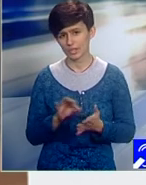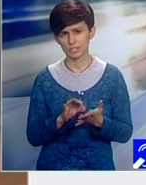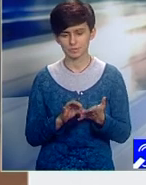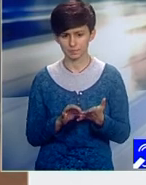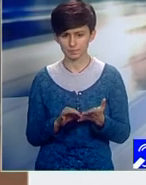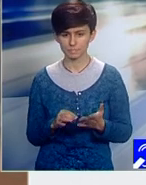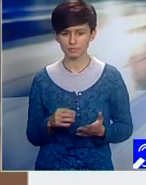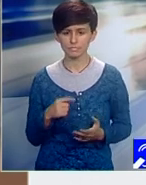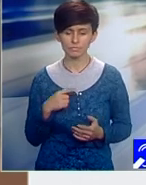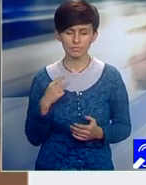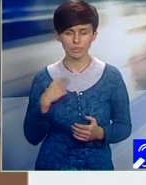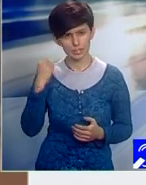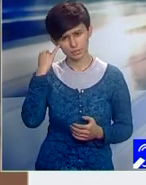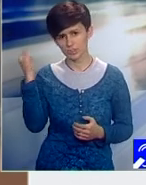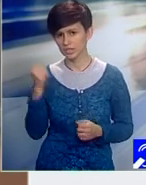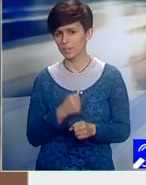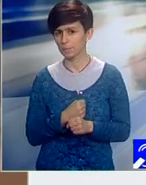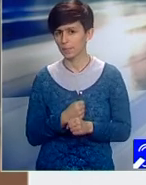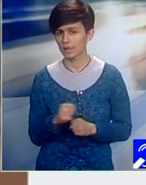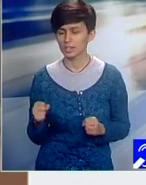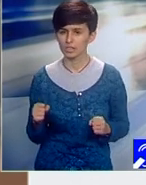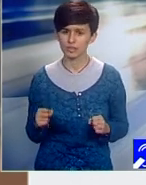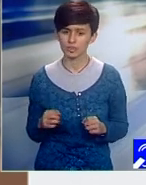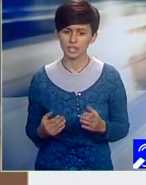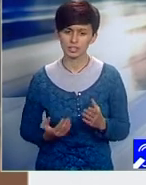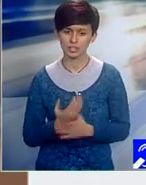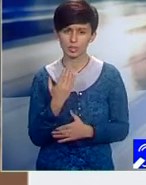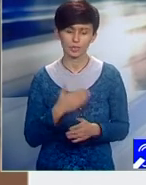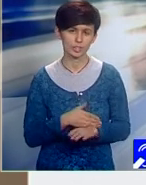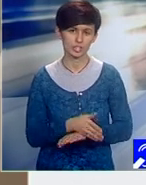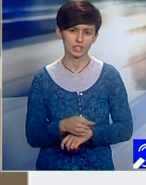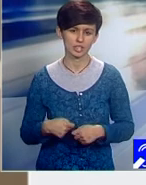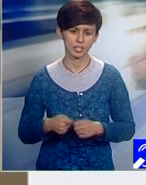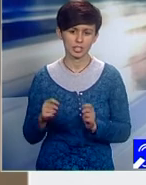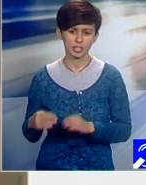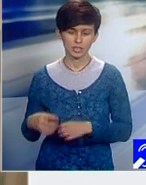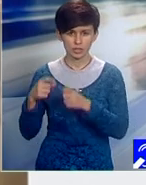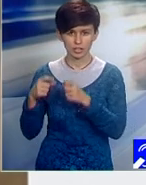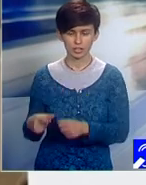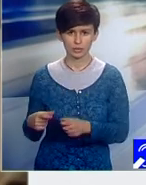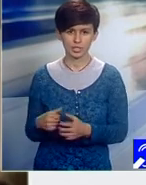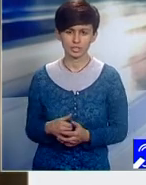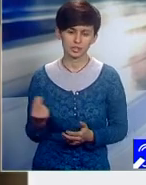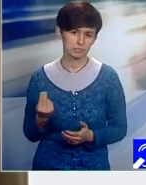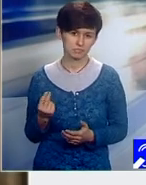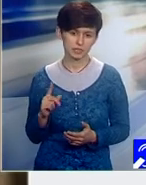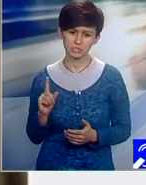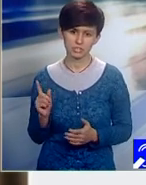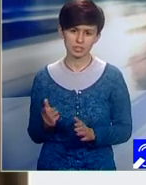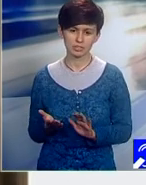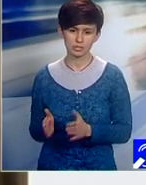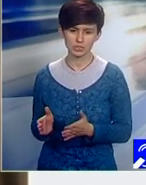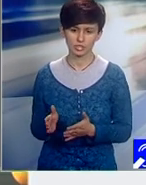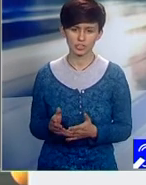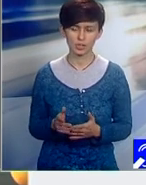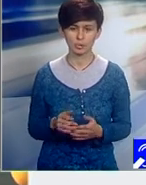un concept foarte modern și intră peste tot în toate domeniile. De ce n-ar începe? Nu, nu ne-ar începe, că a